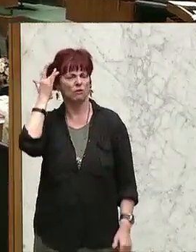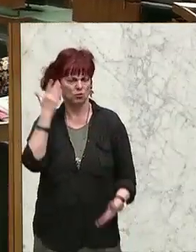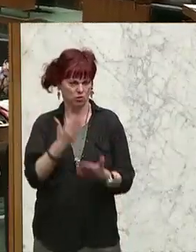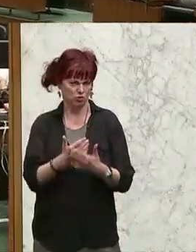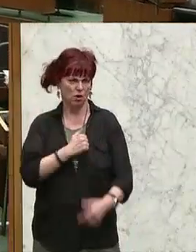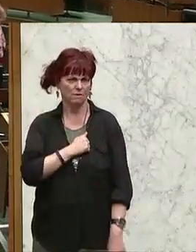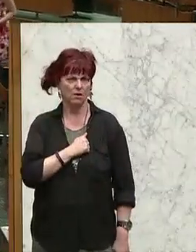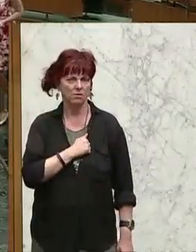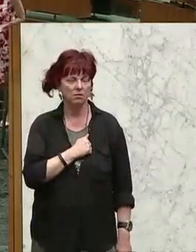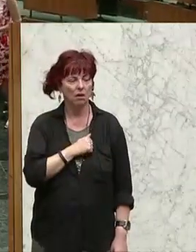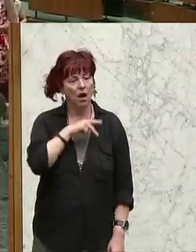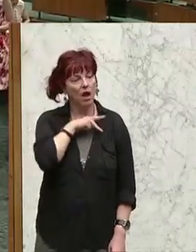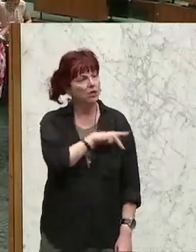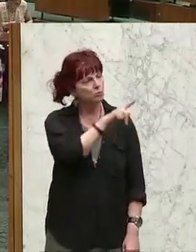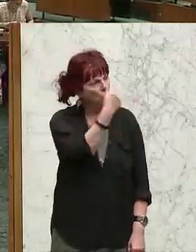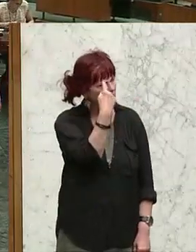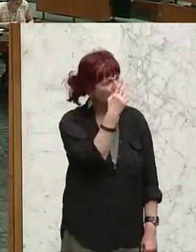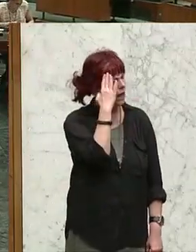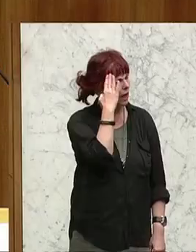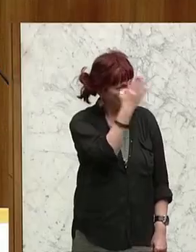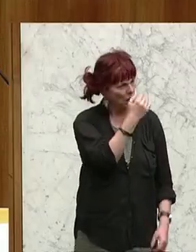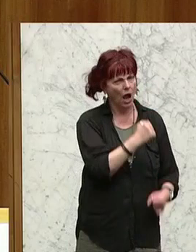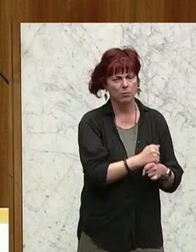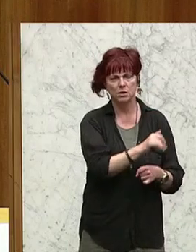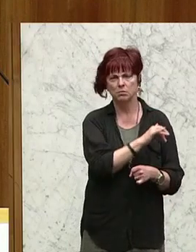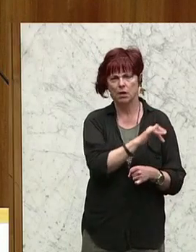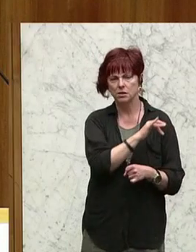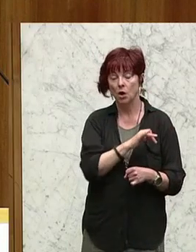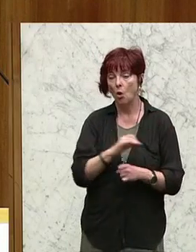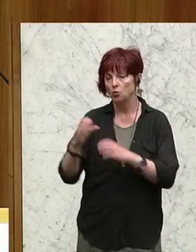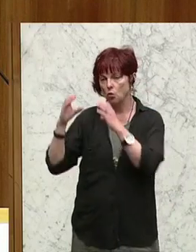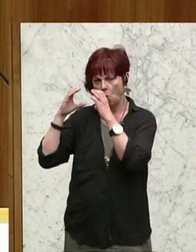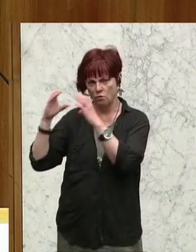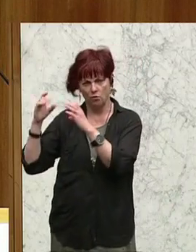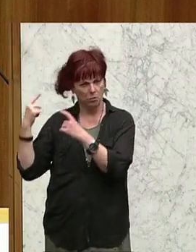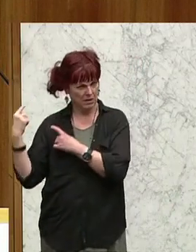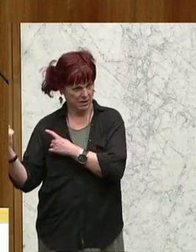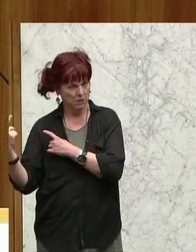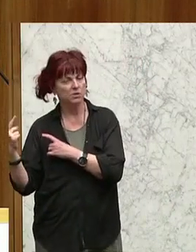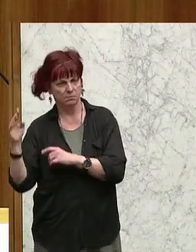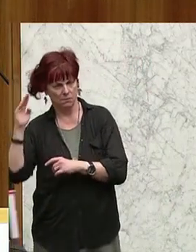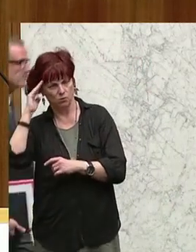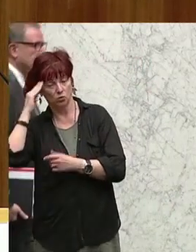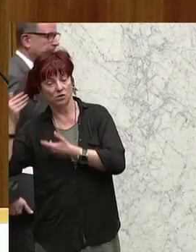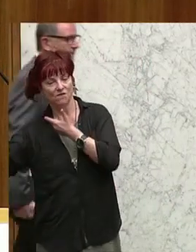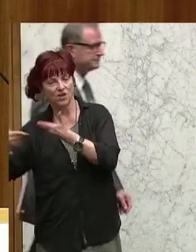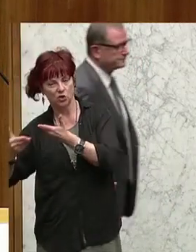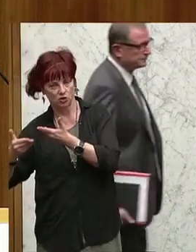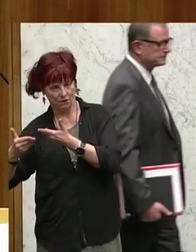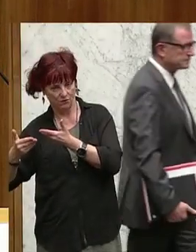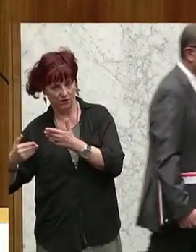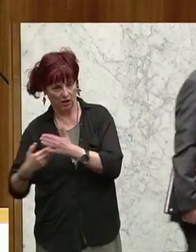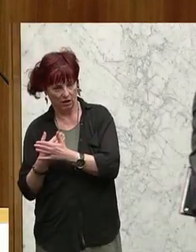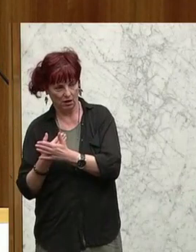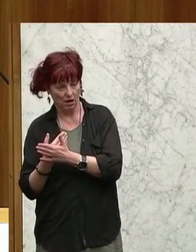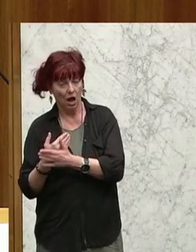der SPÖ, weil es hier um Arbeitsplätze geht und die Vernunft bei der ÖVP, weil es hier um Betriebe geht. Aber die Vernunft hat nicht